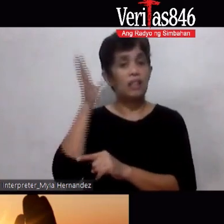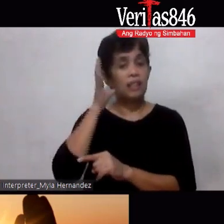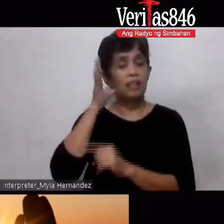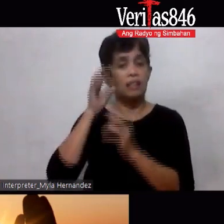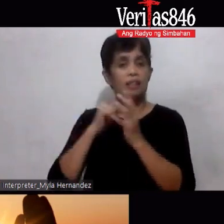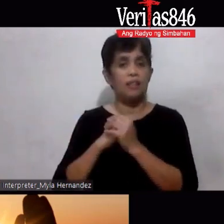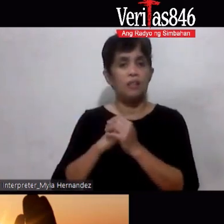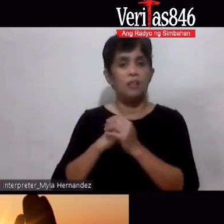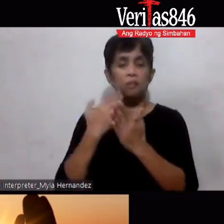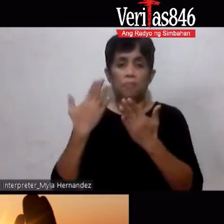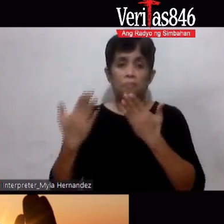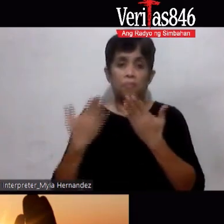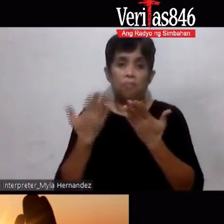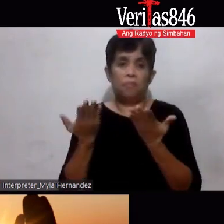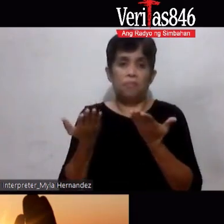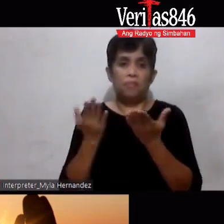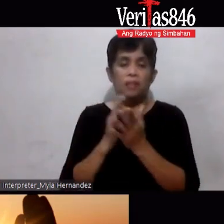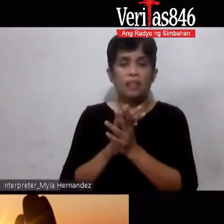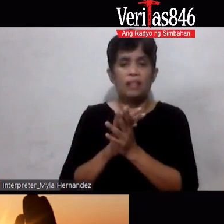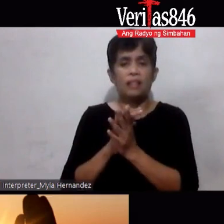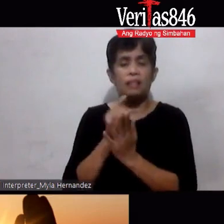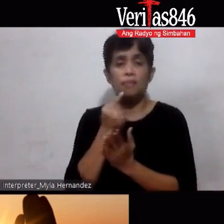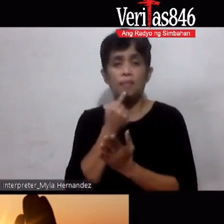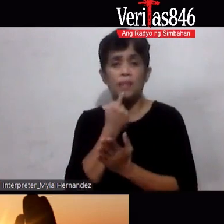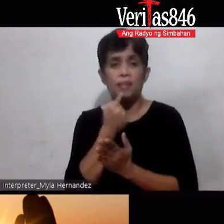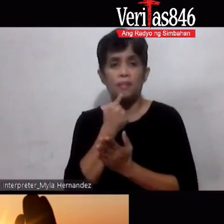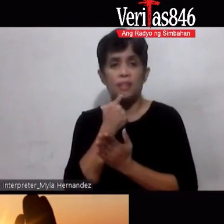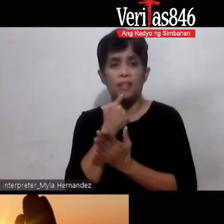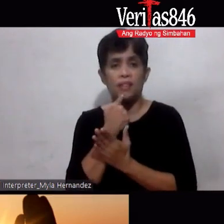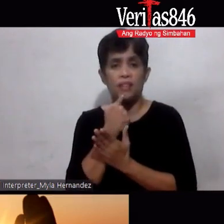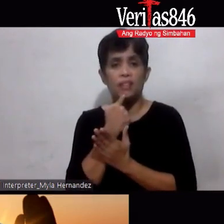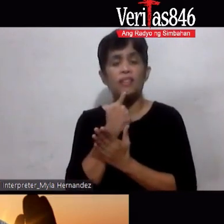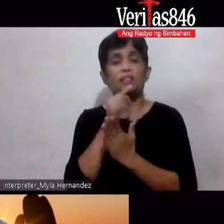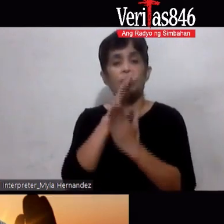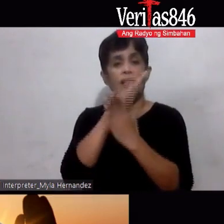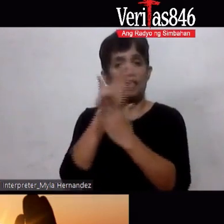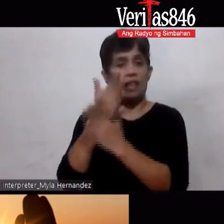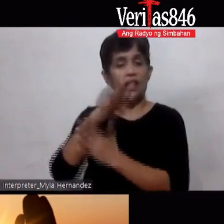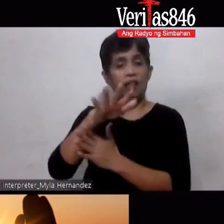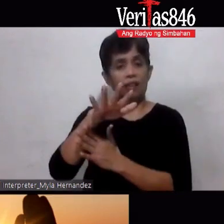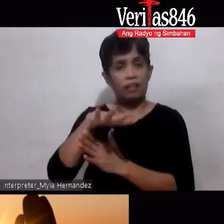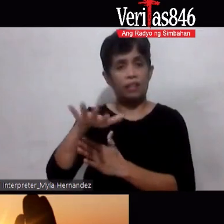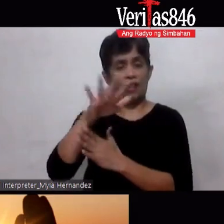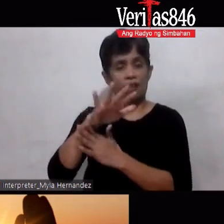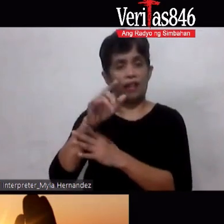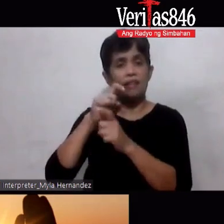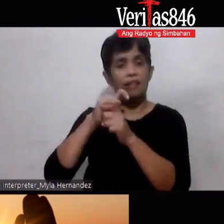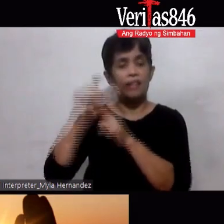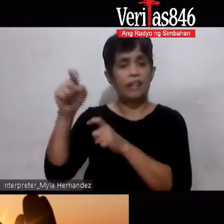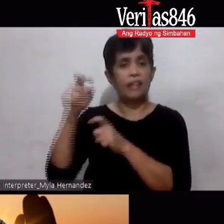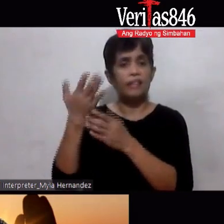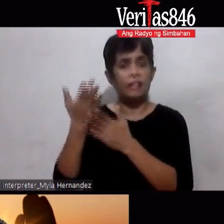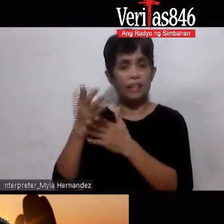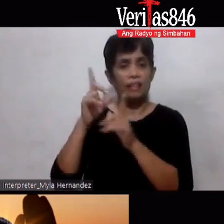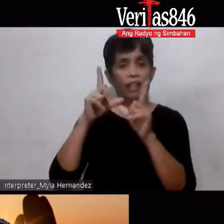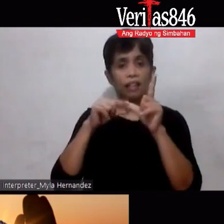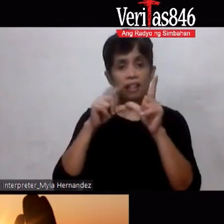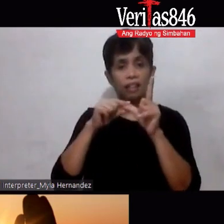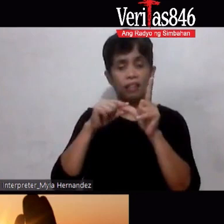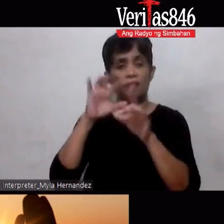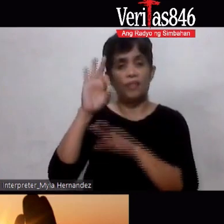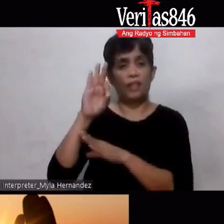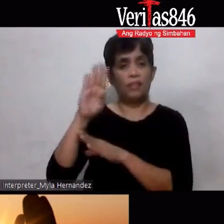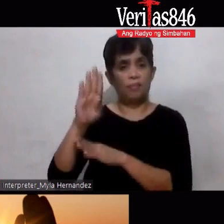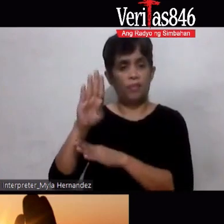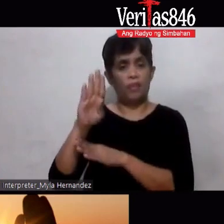Maybe Nangungulila sila Share with them This text This link To our Facebook account